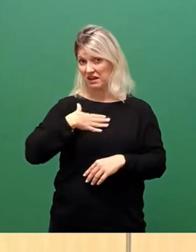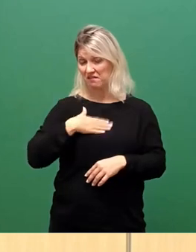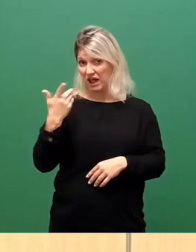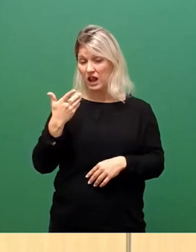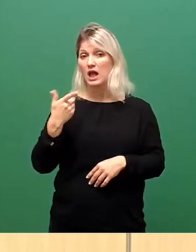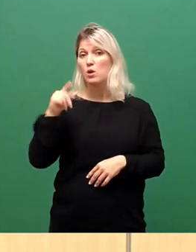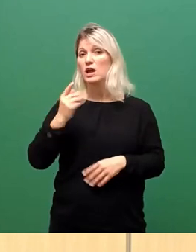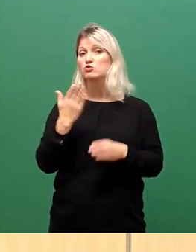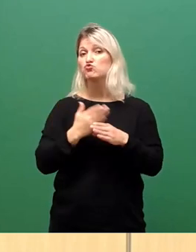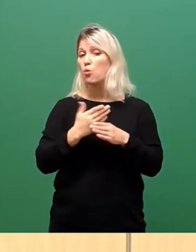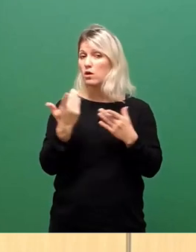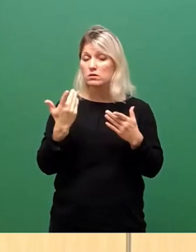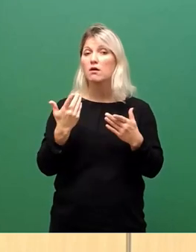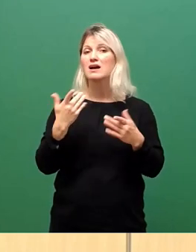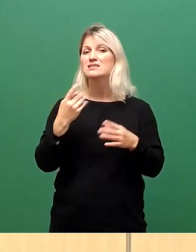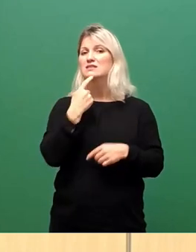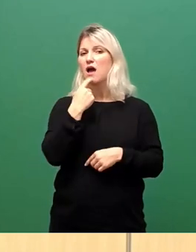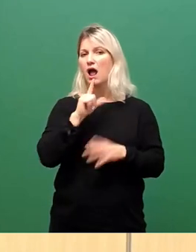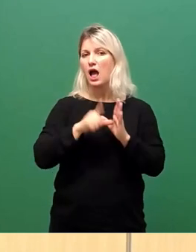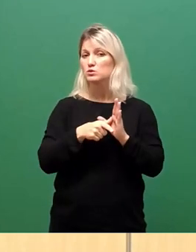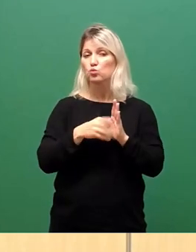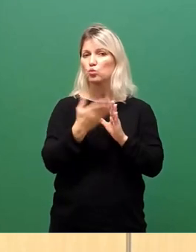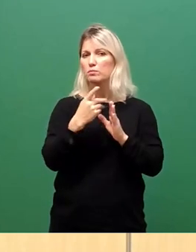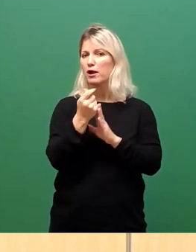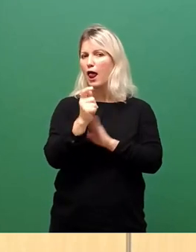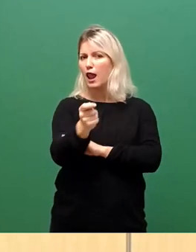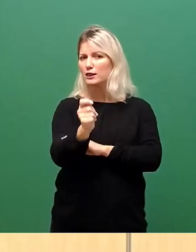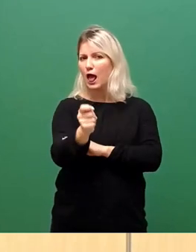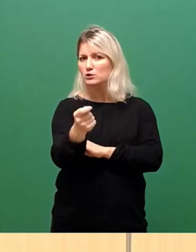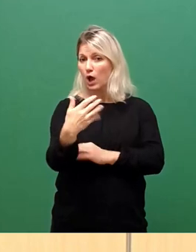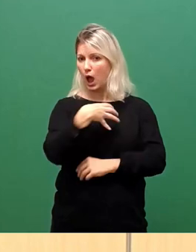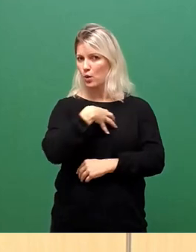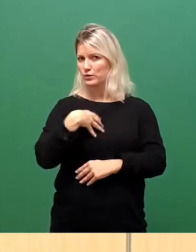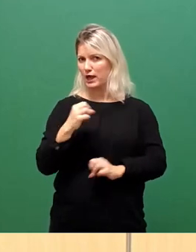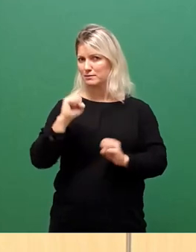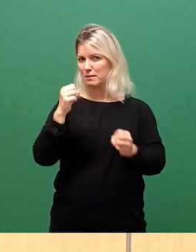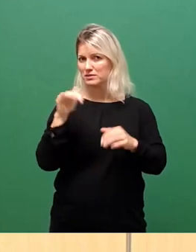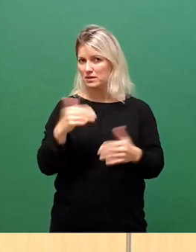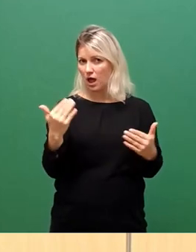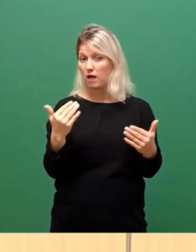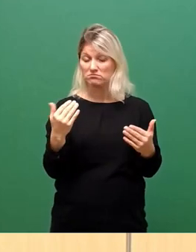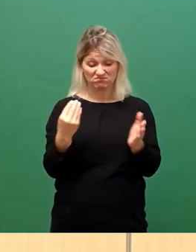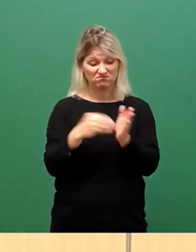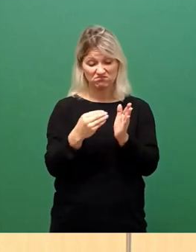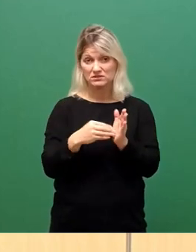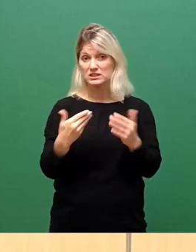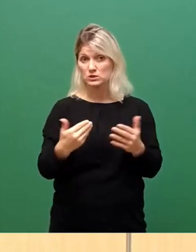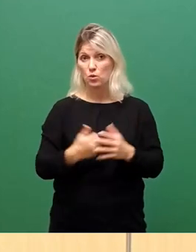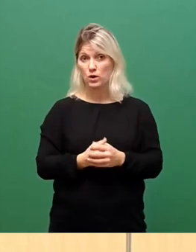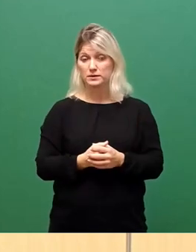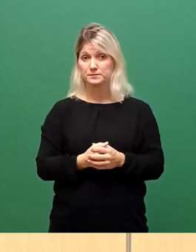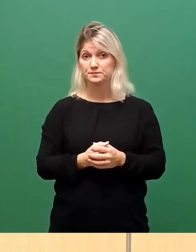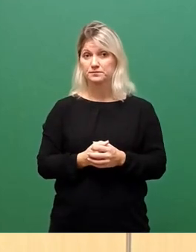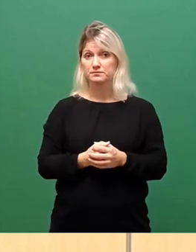Abkehr von Sachleistungen hin zu Geldleistungen, ebenso eine Dresdenerrungenschaft, gehören da auch dazu. Aber